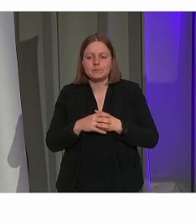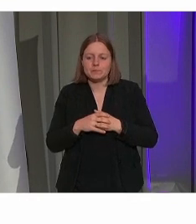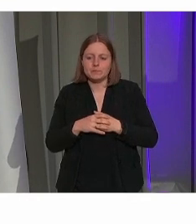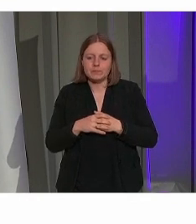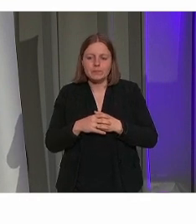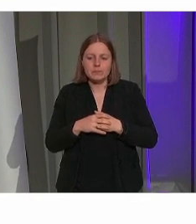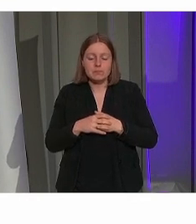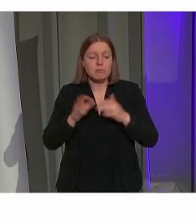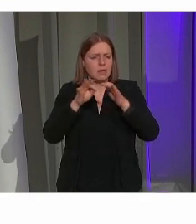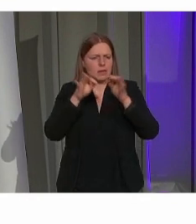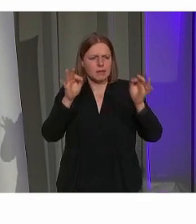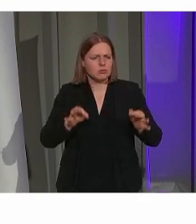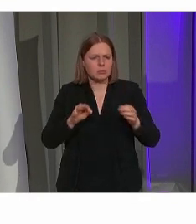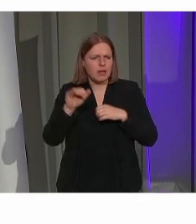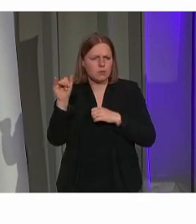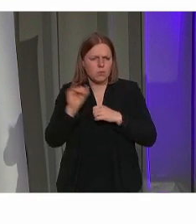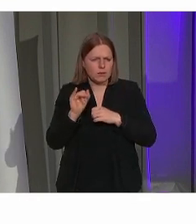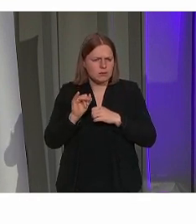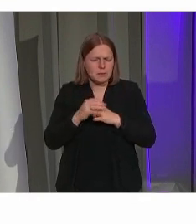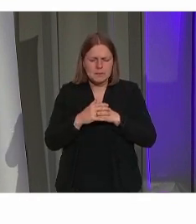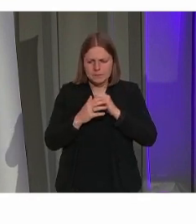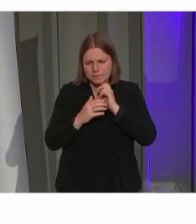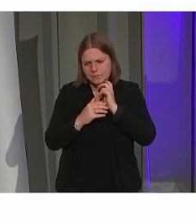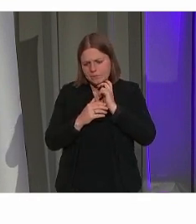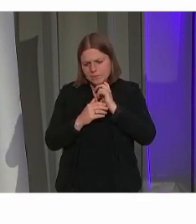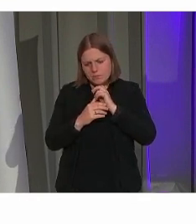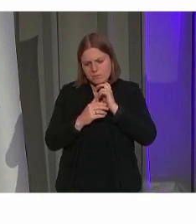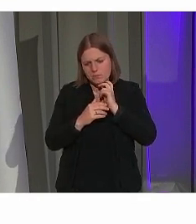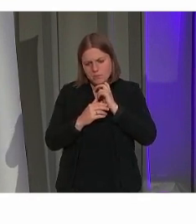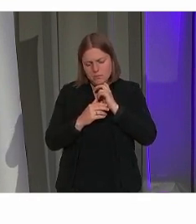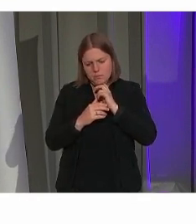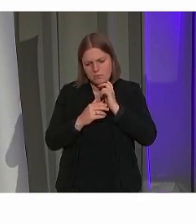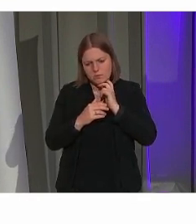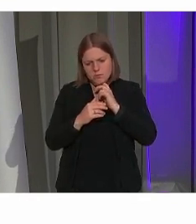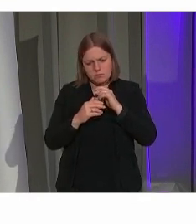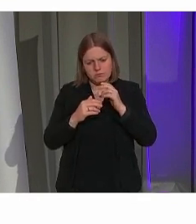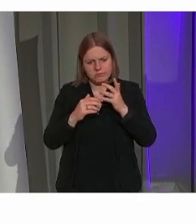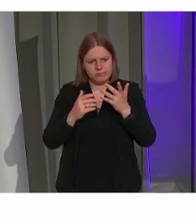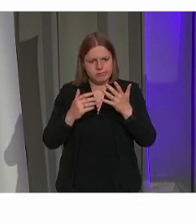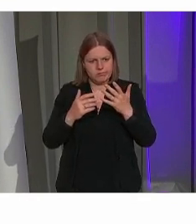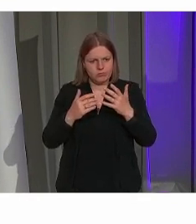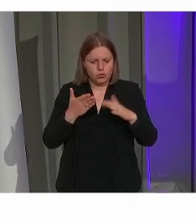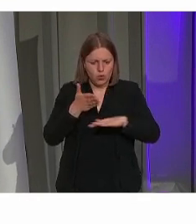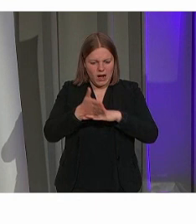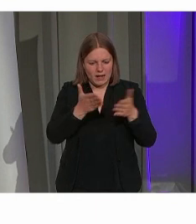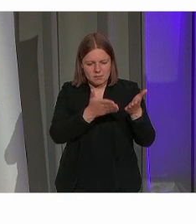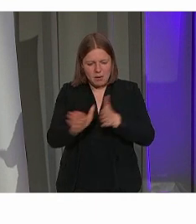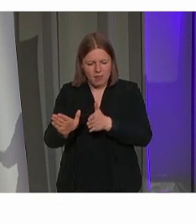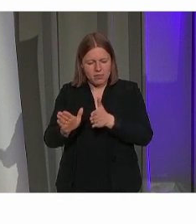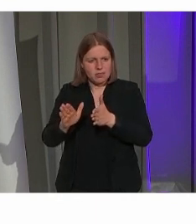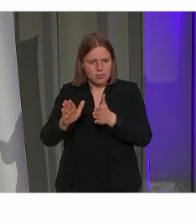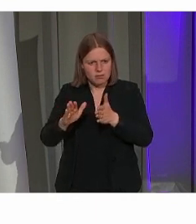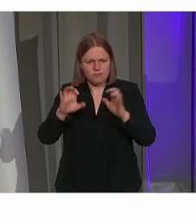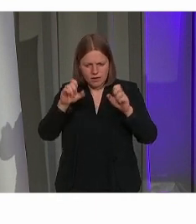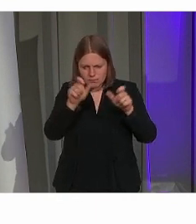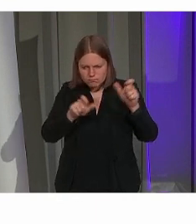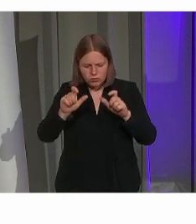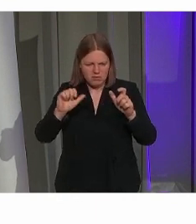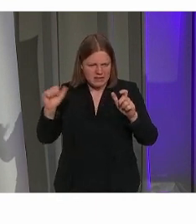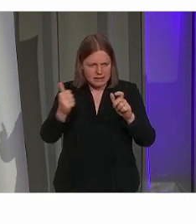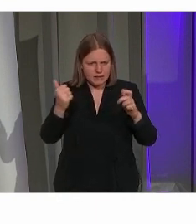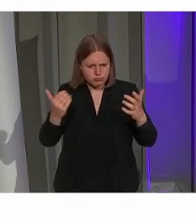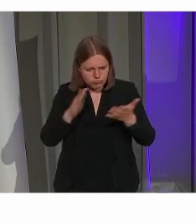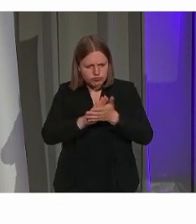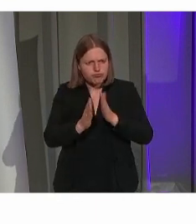Het resultaat was dan eigenlijk een breed gedragen, integraal toegankelijkheidsplan. En dat is natuurlijk de